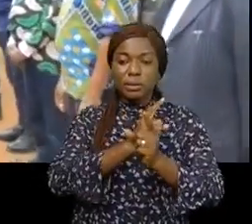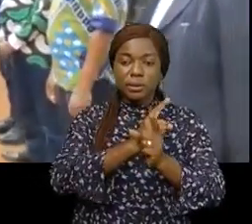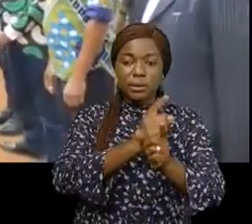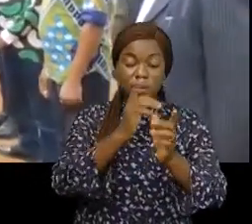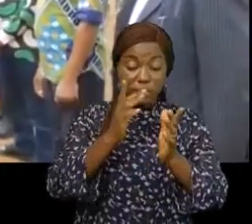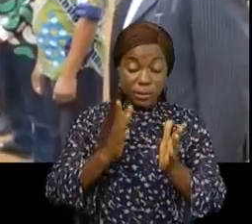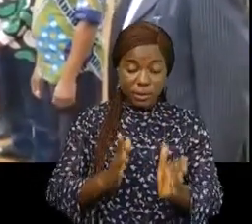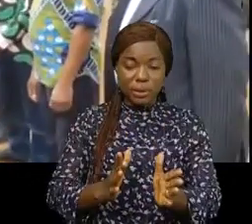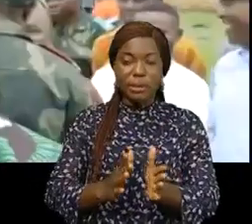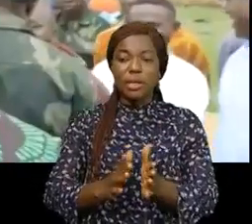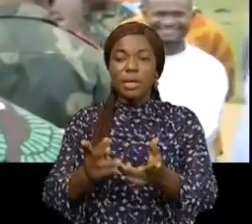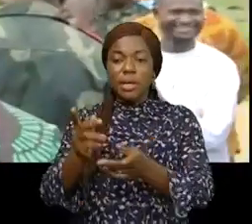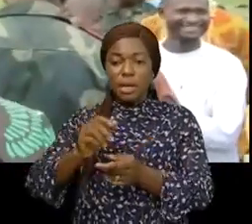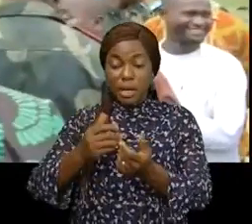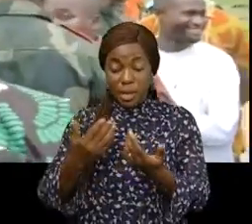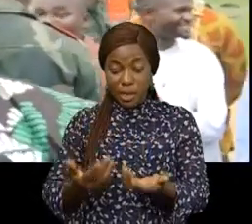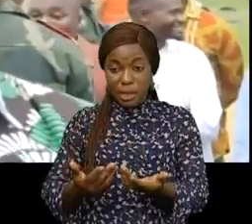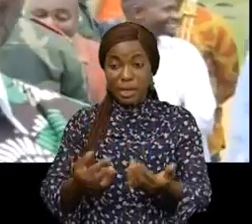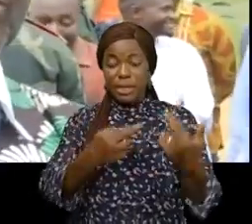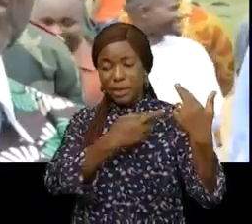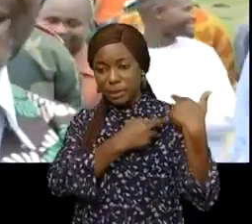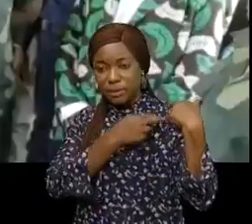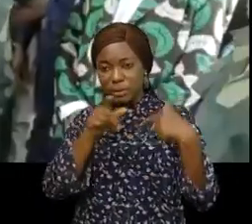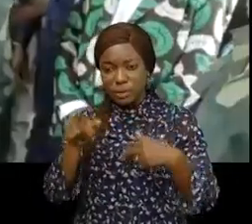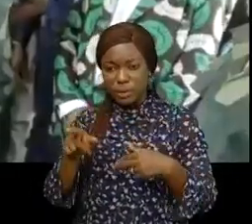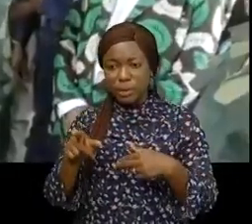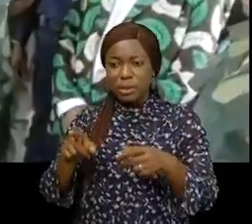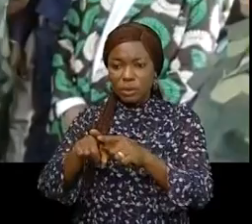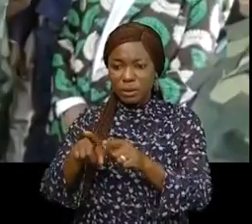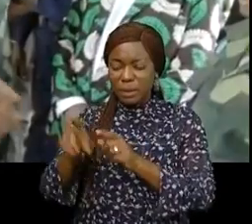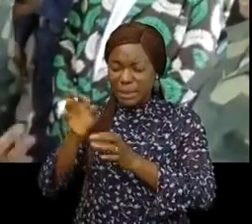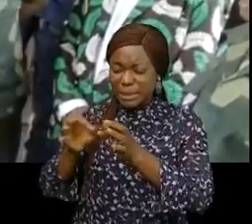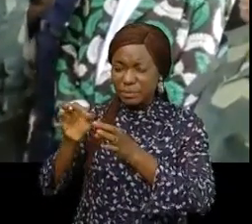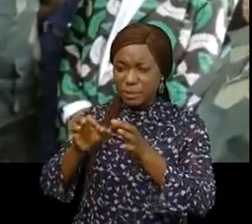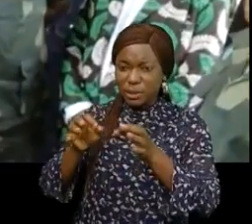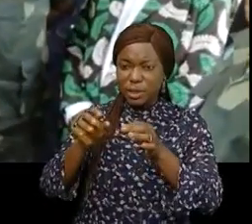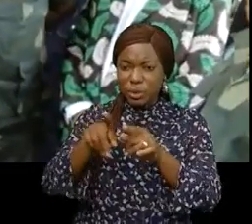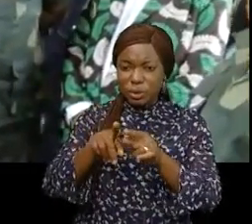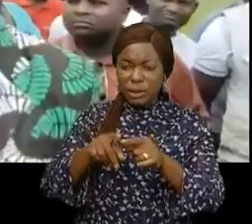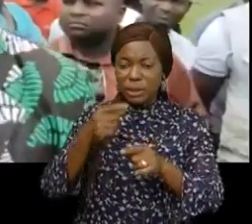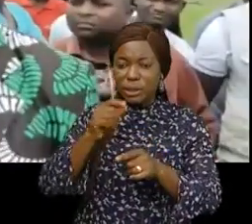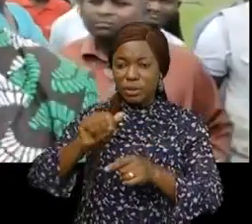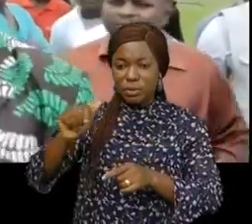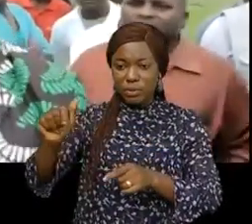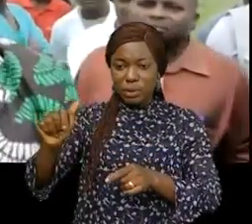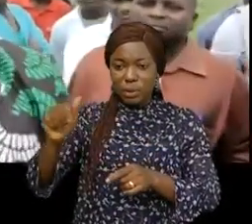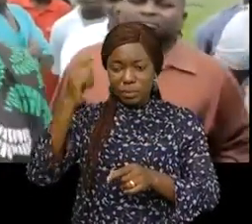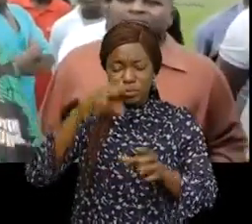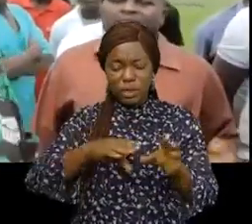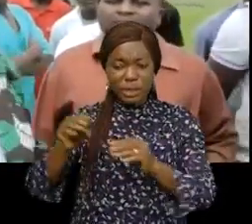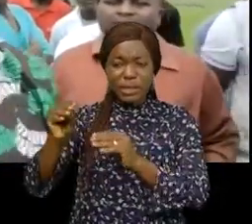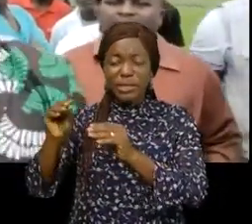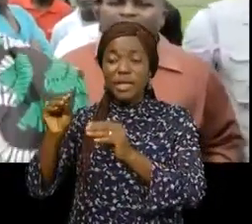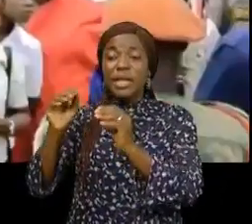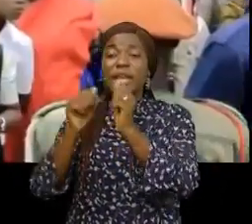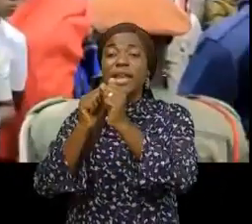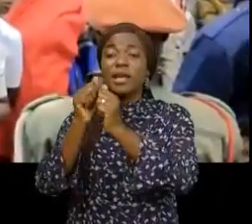partie de l'Itoury. Le chef de la chefferie de Zandi Soma et Raboumanguilio s'engagent de sensibiliser ses miliciens à quitter la brousse. Les